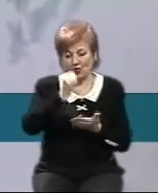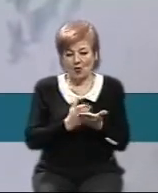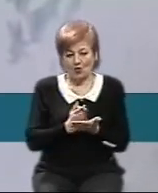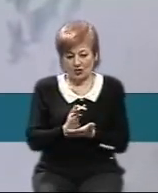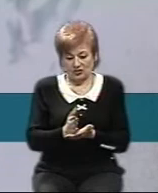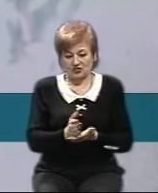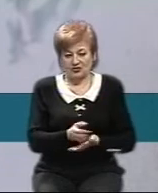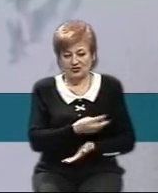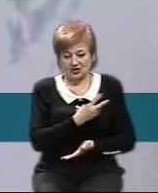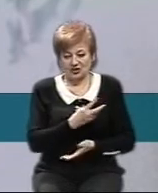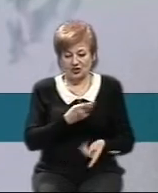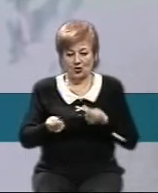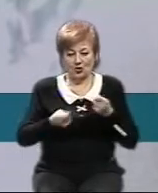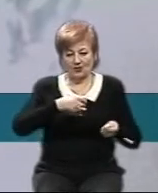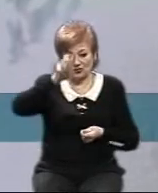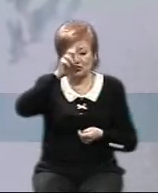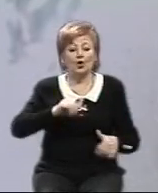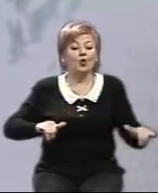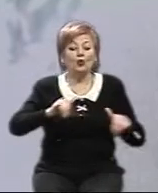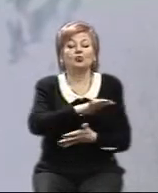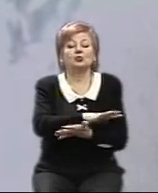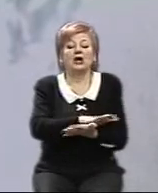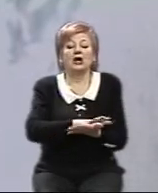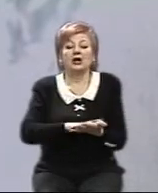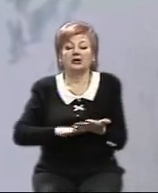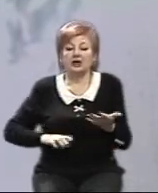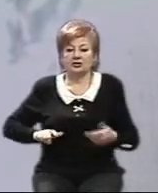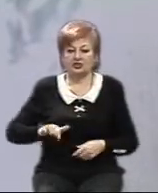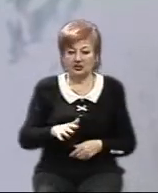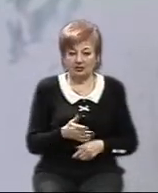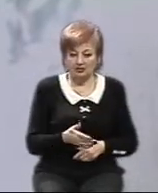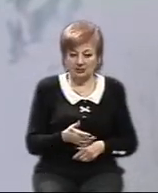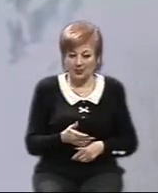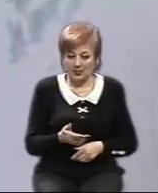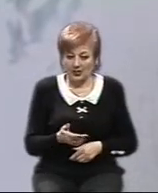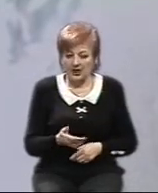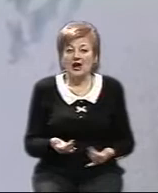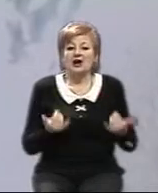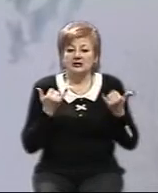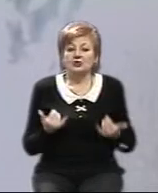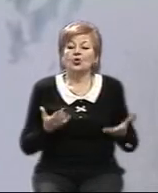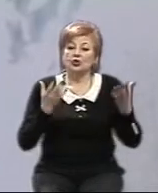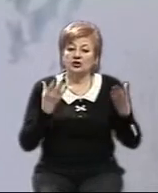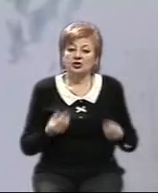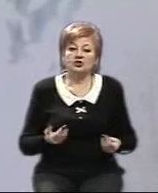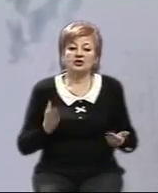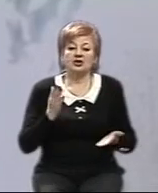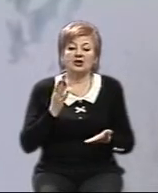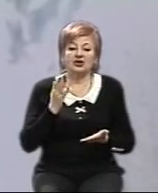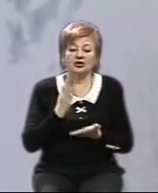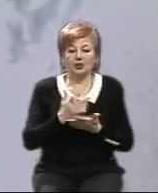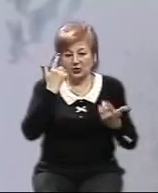керівництва держави. Куди далі буде йти? Знову таки, виходячи з того, що на сьогоднішній день іде меседж про